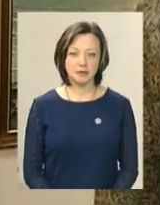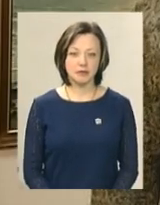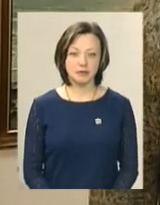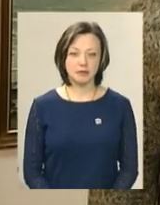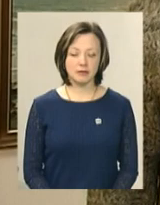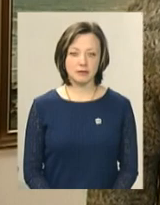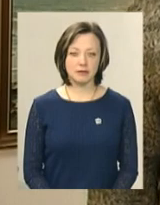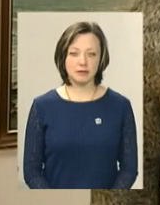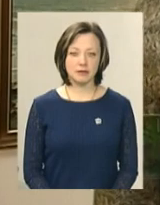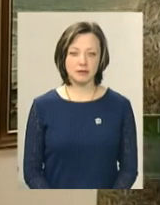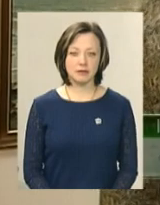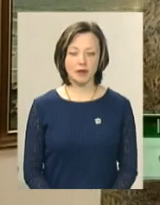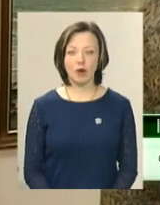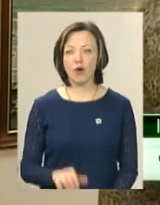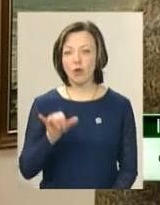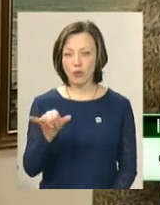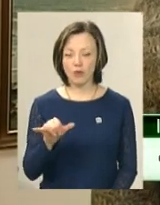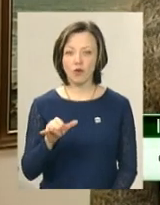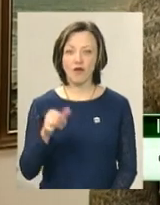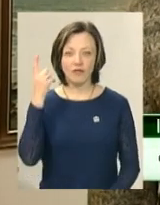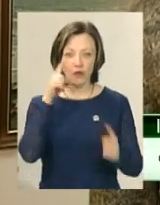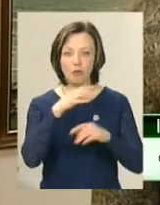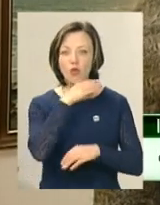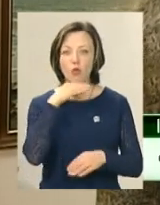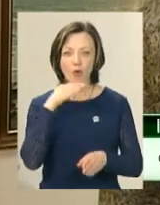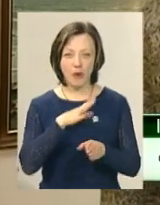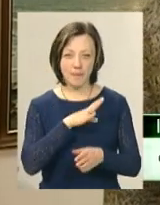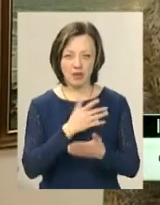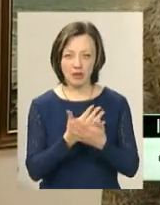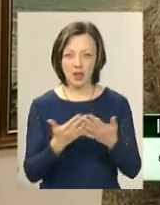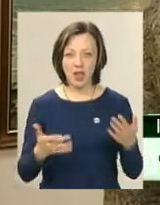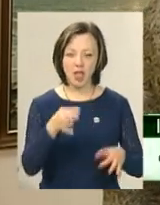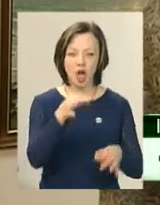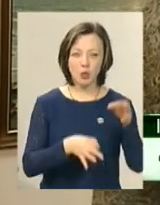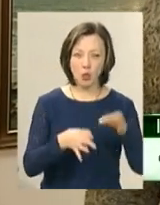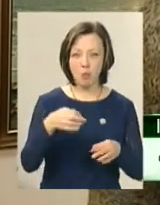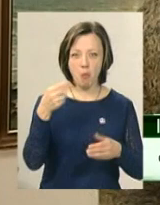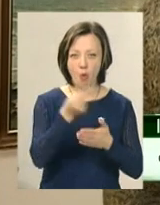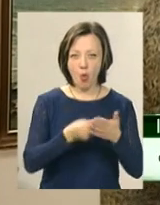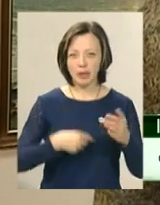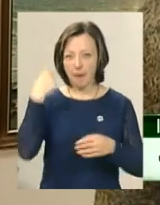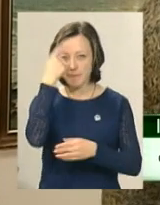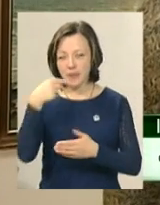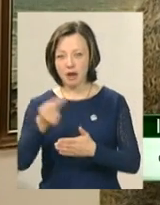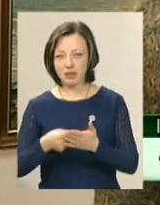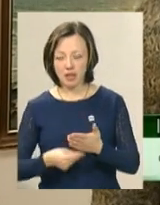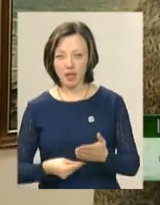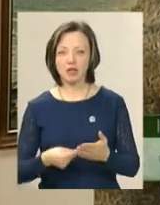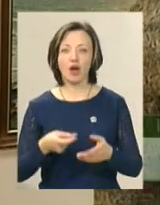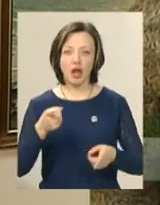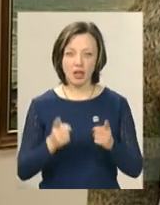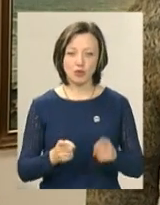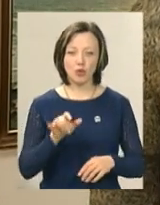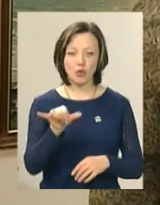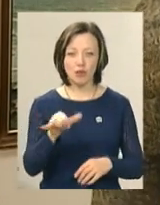У нього в творчі багато присутствувало, там і натюрморти, портрети, це хто більше так знає, ну, звісно, у нього